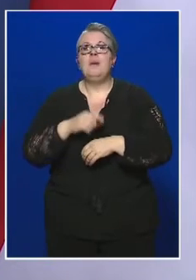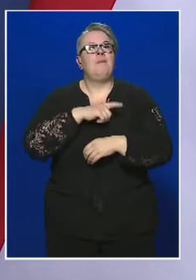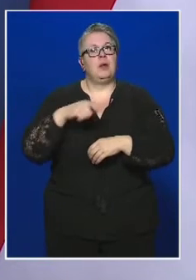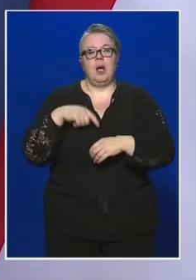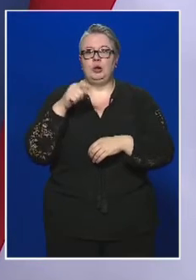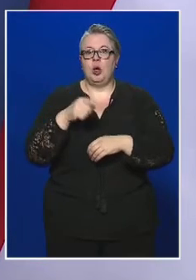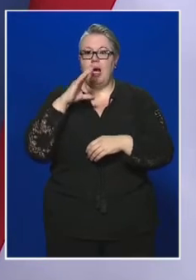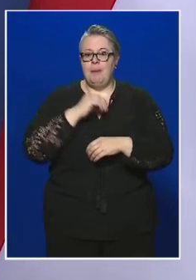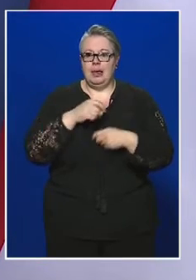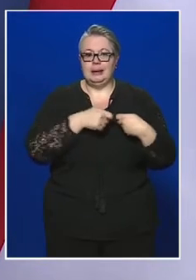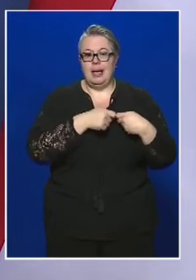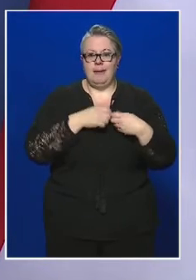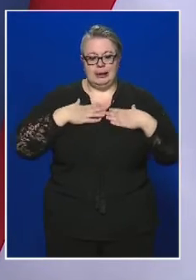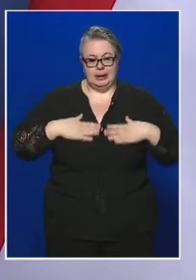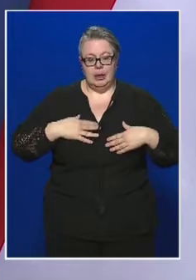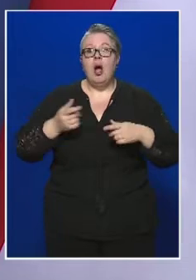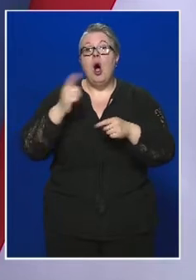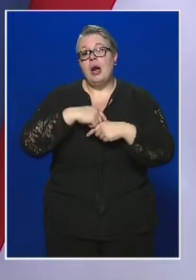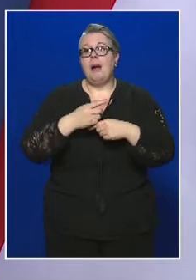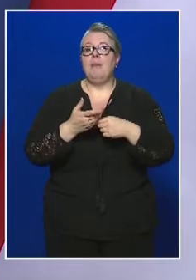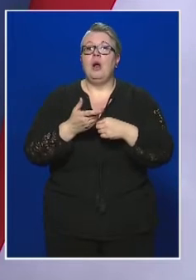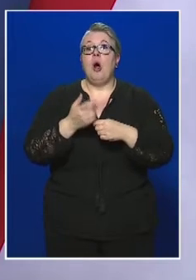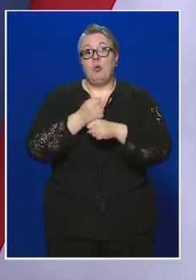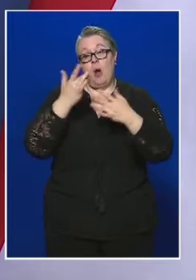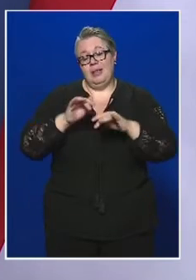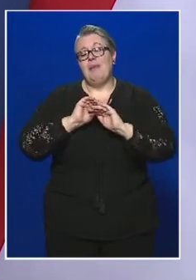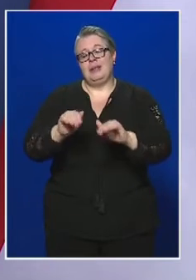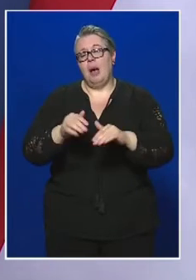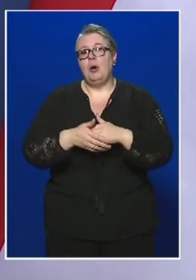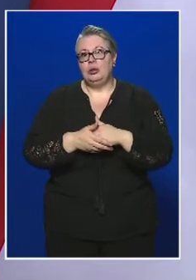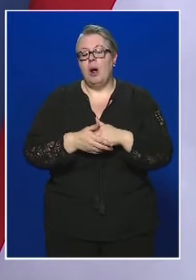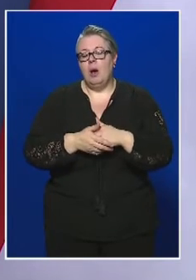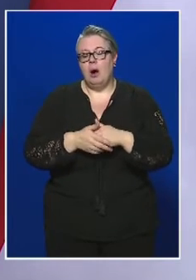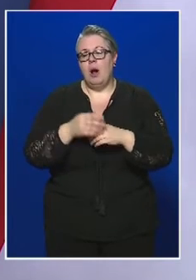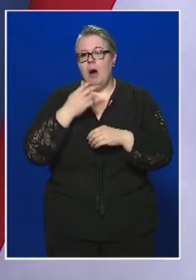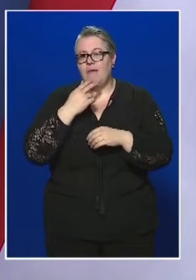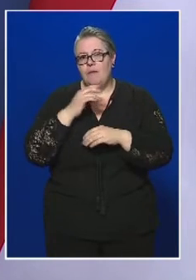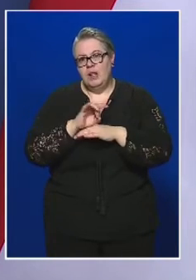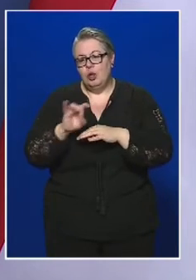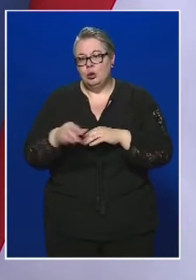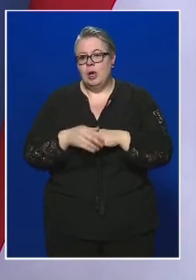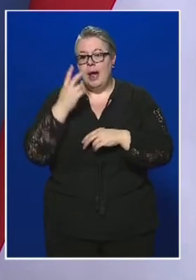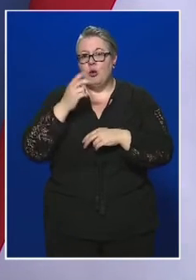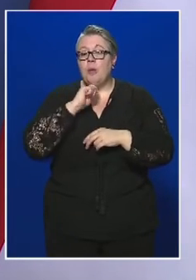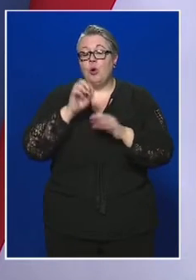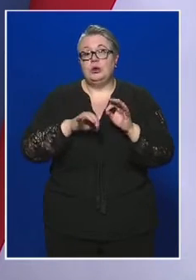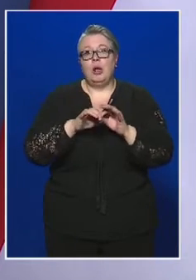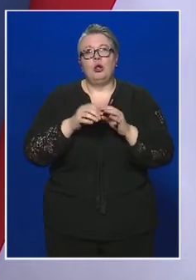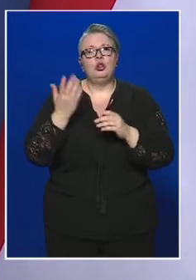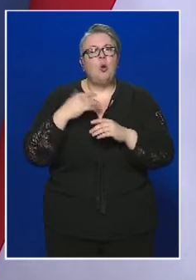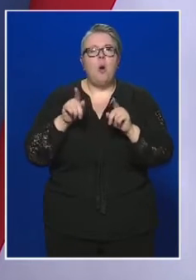az emberi szervezetet, hanem a munkahelyeket is megtámadta a vírus. Látjuk azt, hogy Magyarországnak soha olyan jó